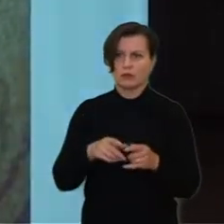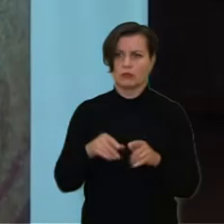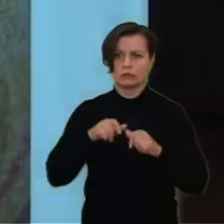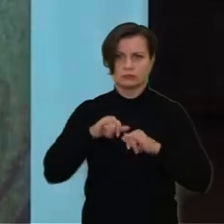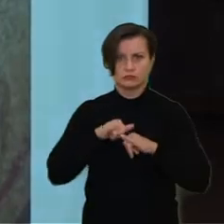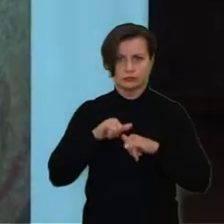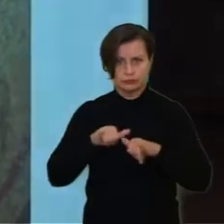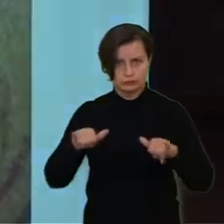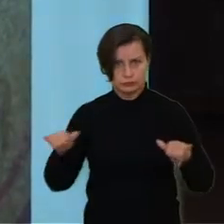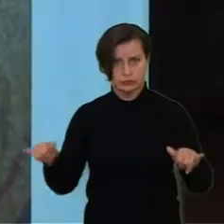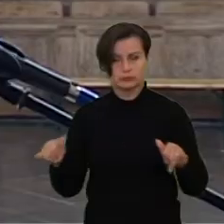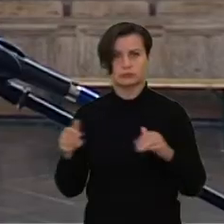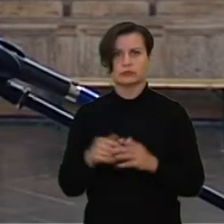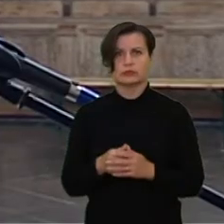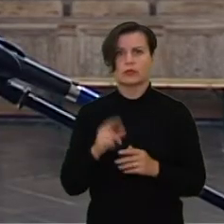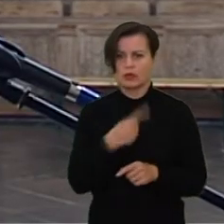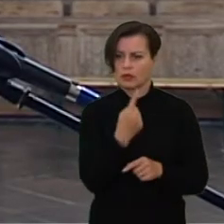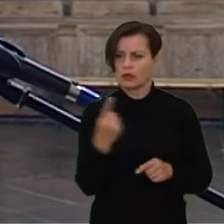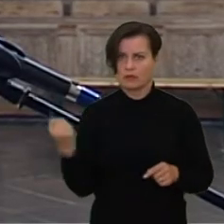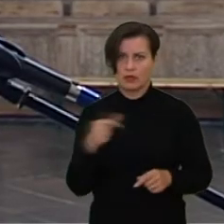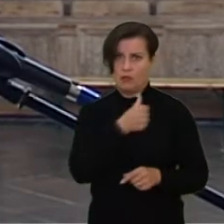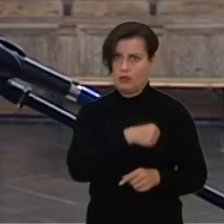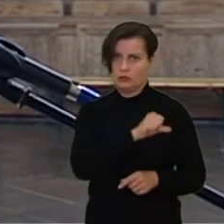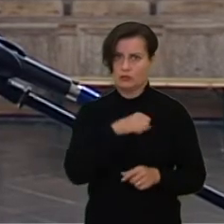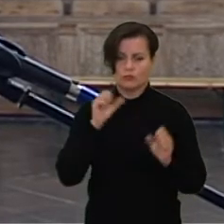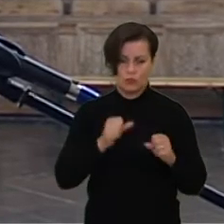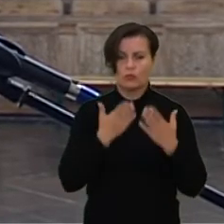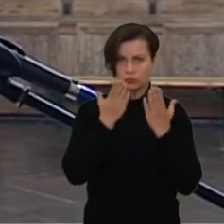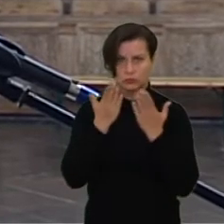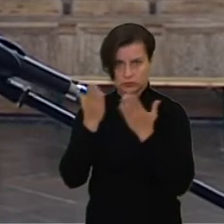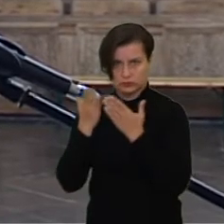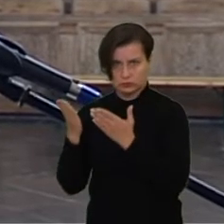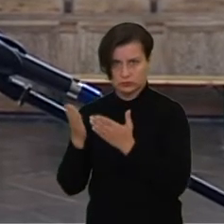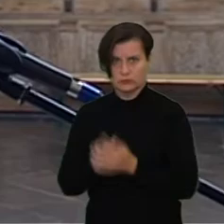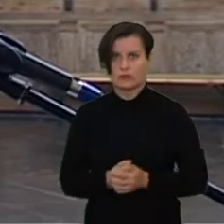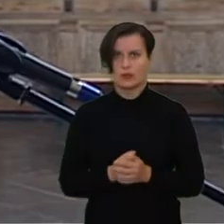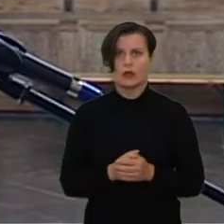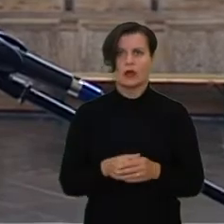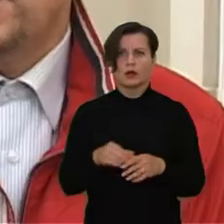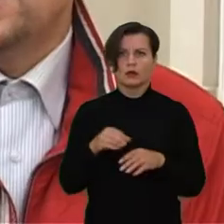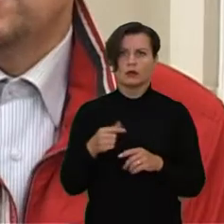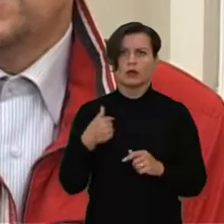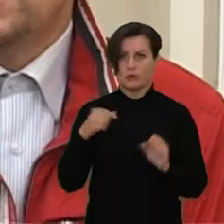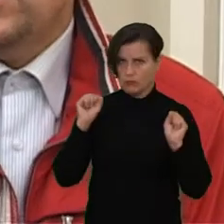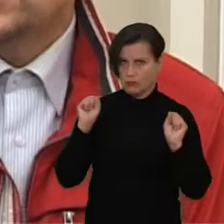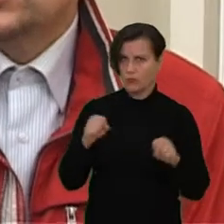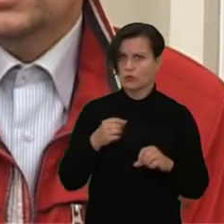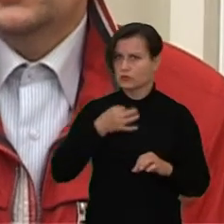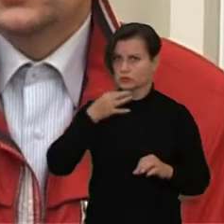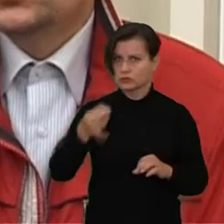kalbą, tiek kalbant apie jo platinimą, tokiu būdu, kad kiekvienam krikščioniui būtų šita knygų knyga prieinama.